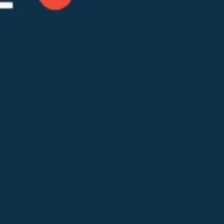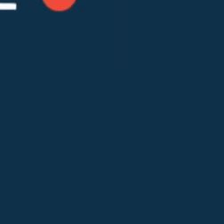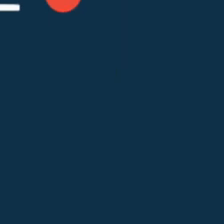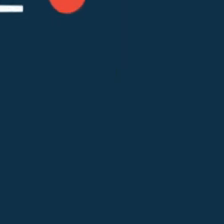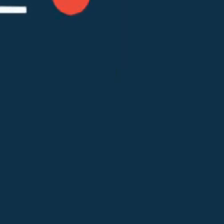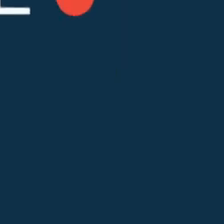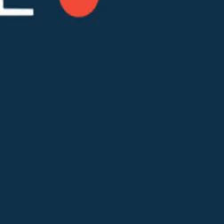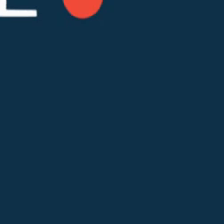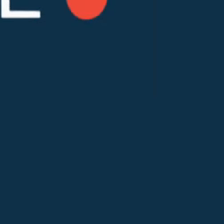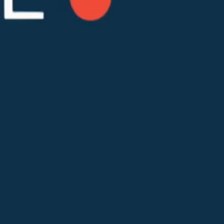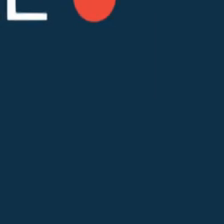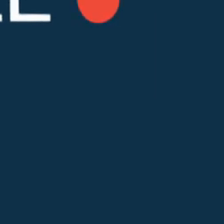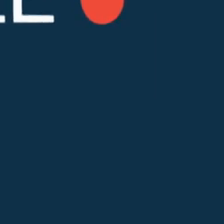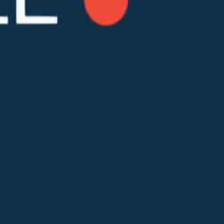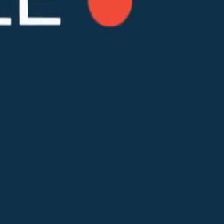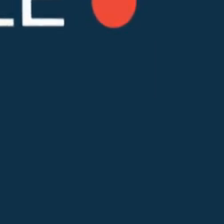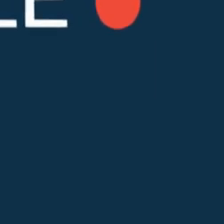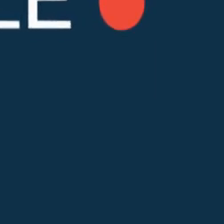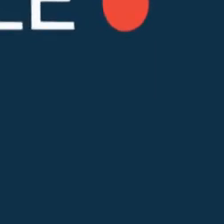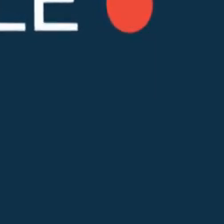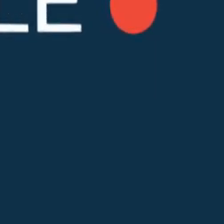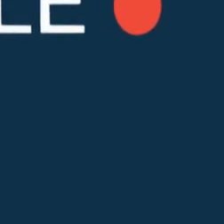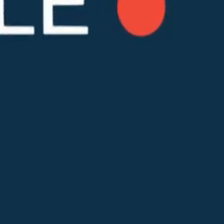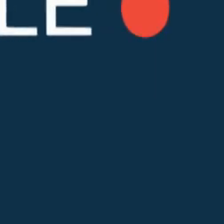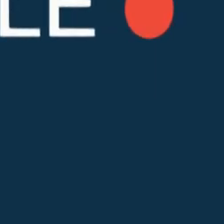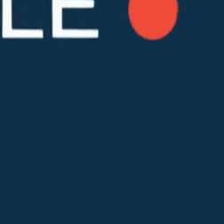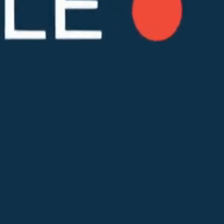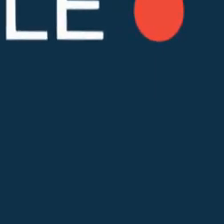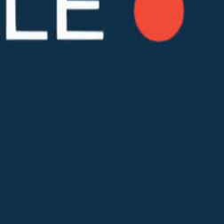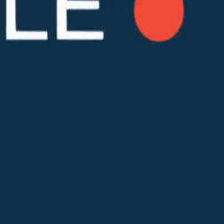Merci d'avoir vidéo !